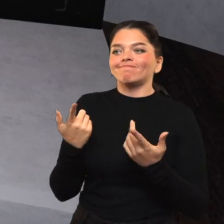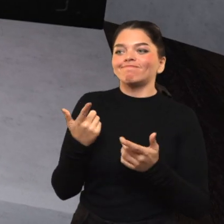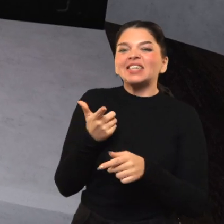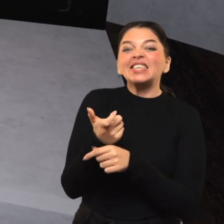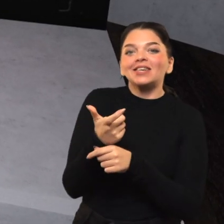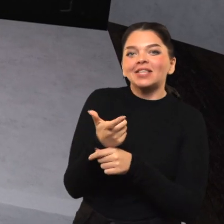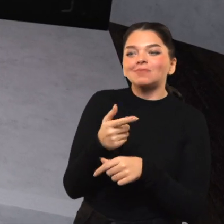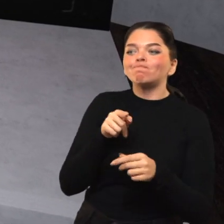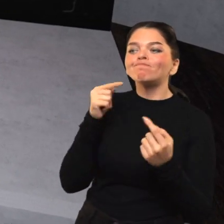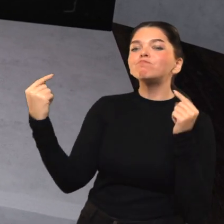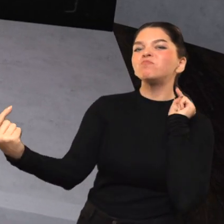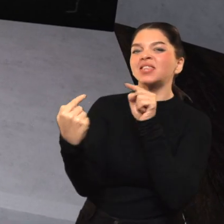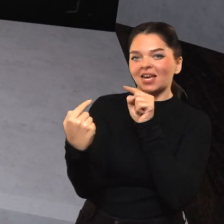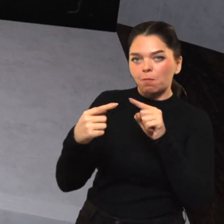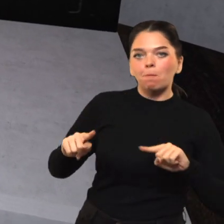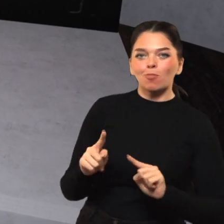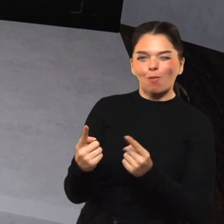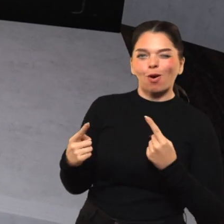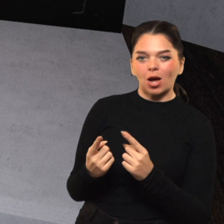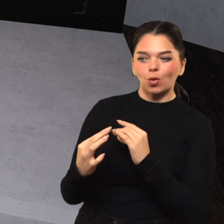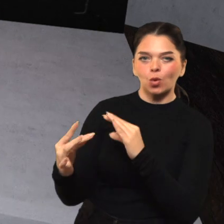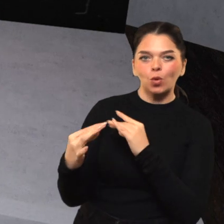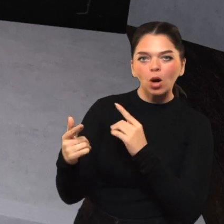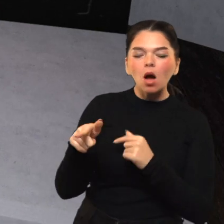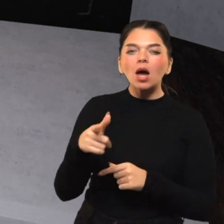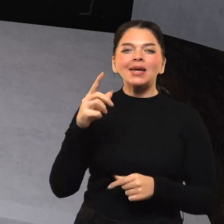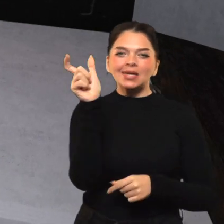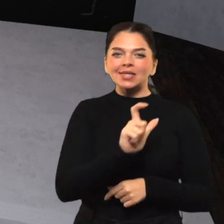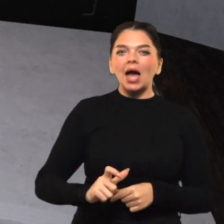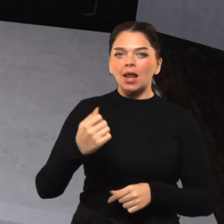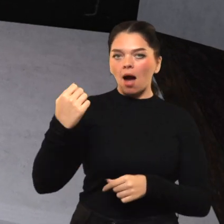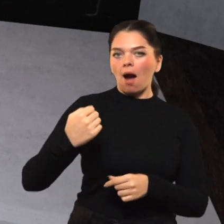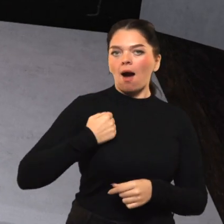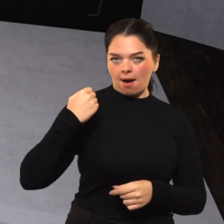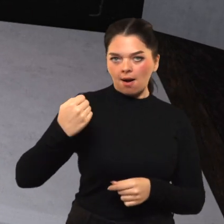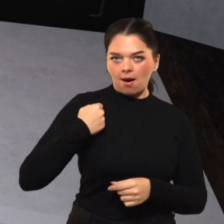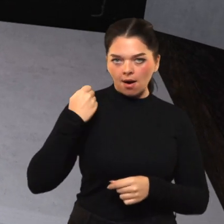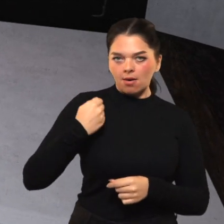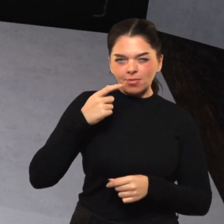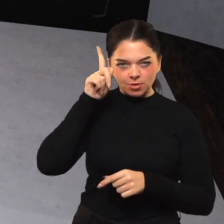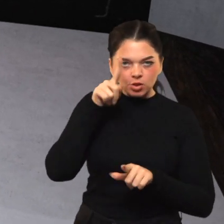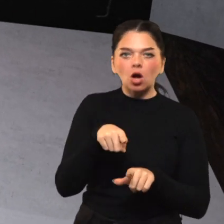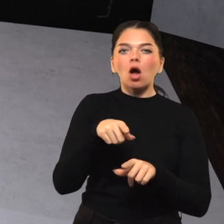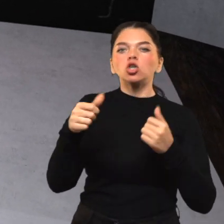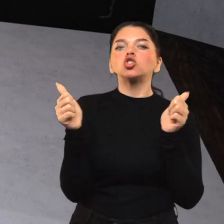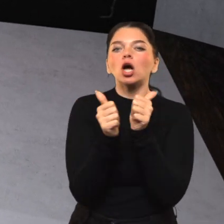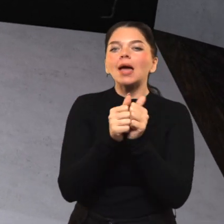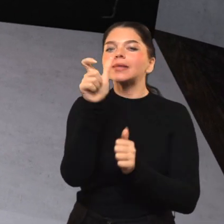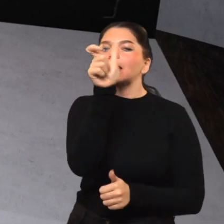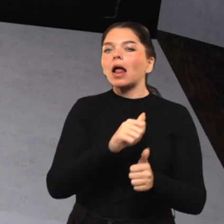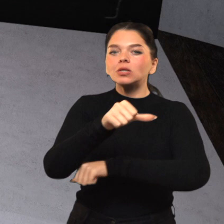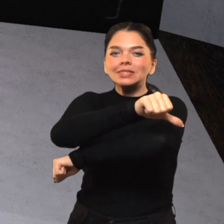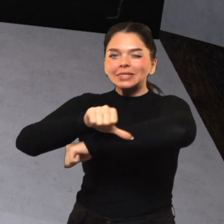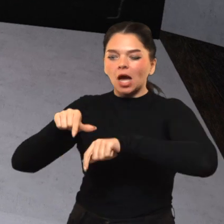pirmasis atsišaukimas, kai jis tapo vadinamosios Italijos armijos vatvų, tai čia prancūzijos kariuomenės armija, kuri buvo prie Italijos sienos.